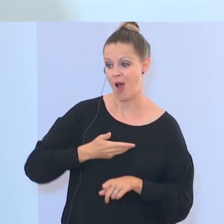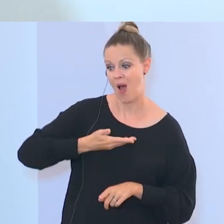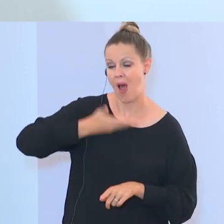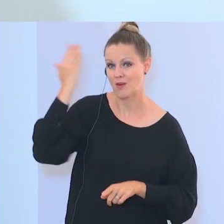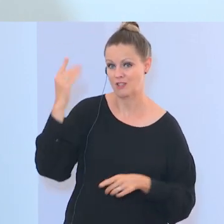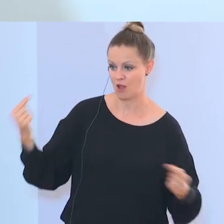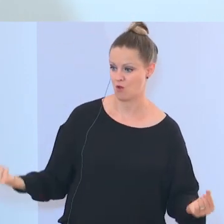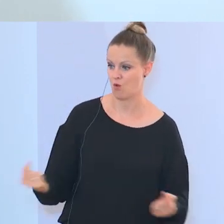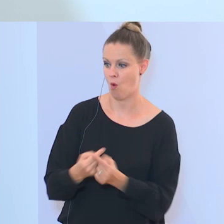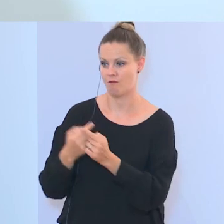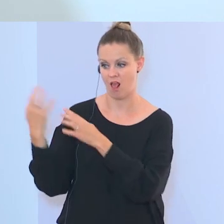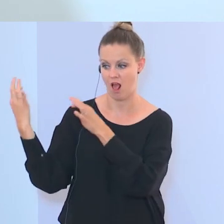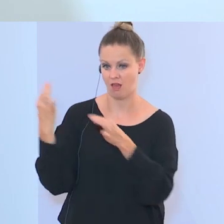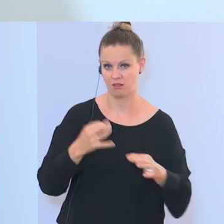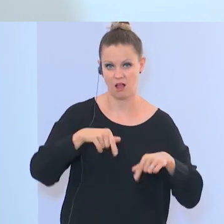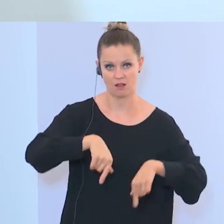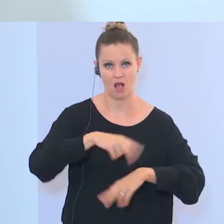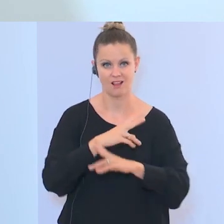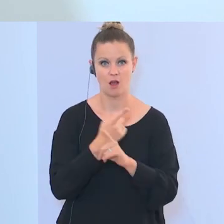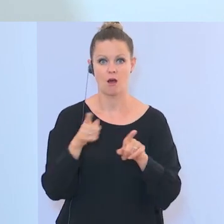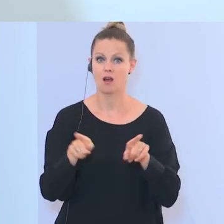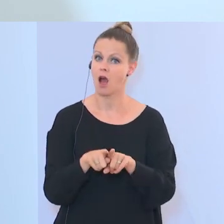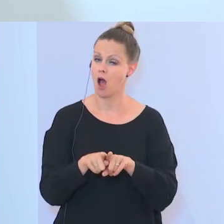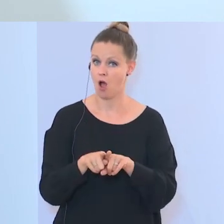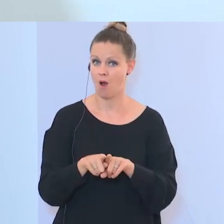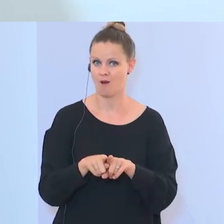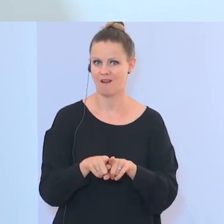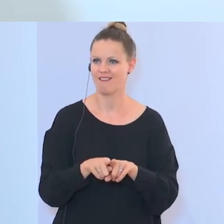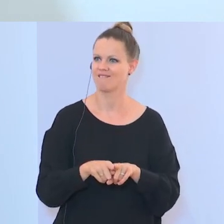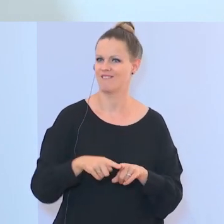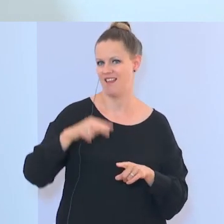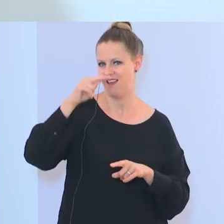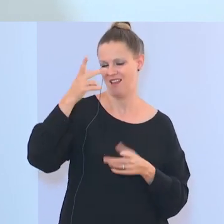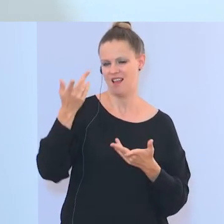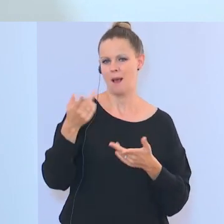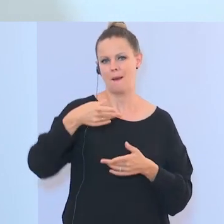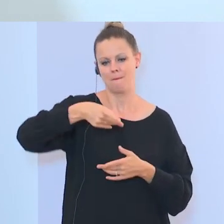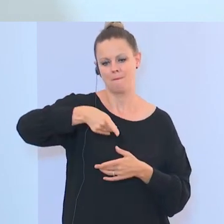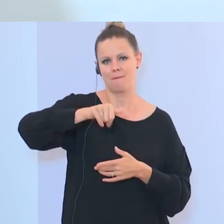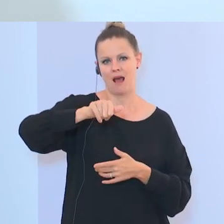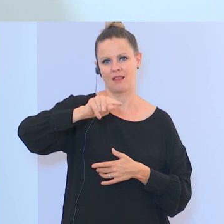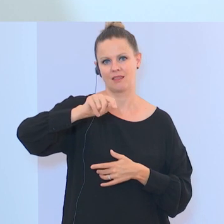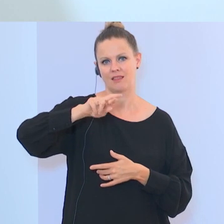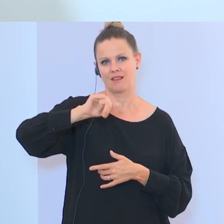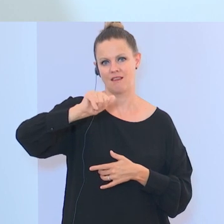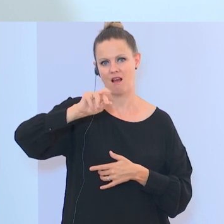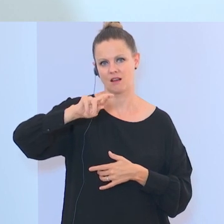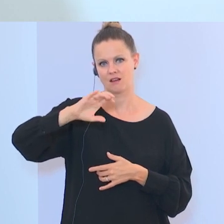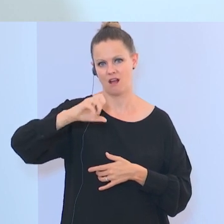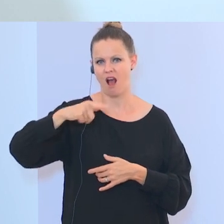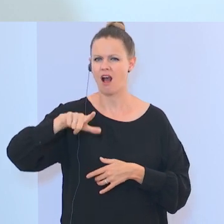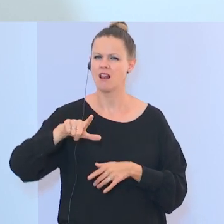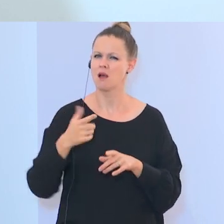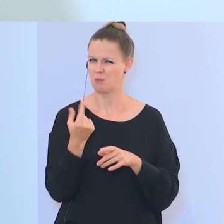Österreich tragen und wenn da patriarchale Kulturen verbreitet werden, die sich gegen die Gleichberechtigung von Mann und Frau richten,